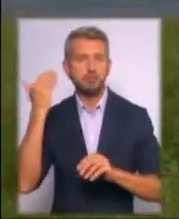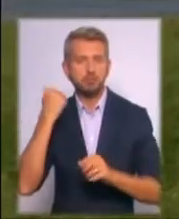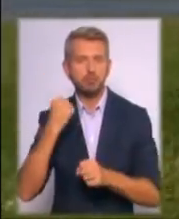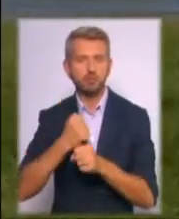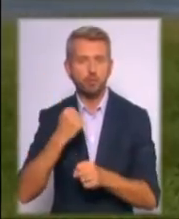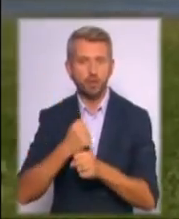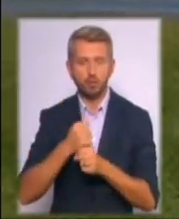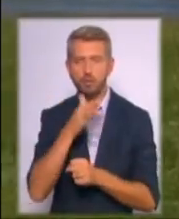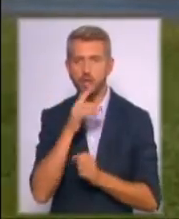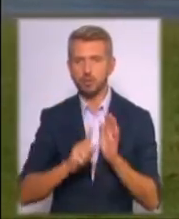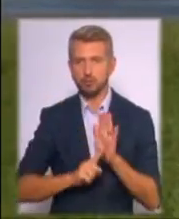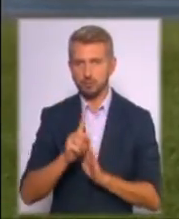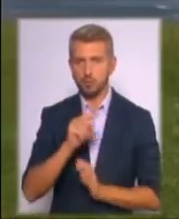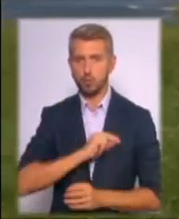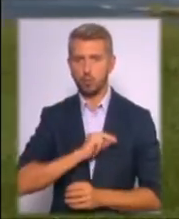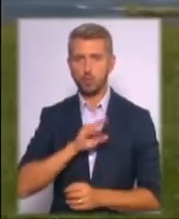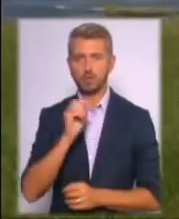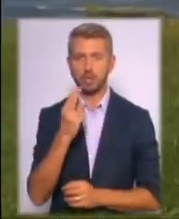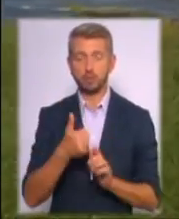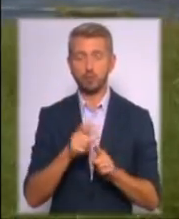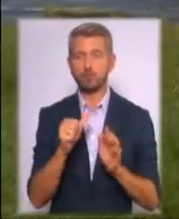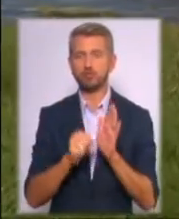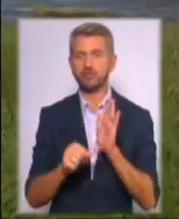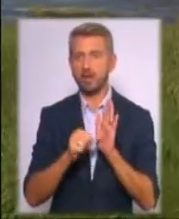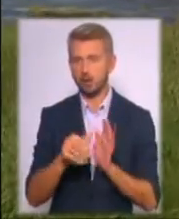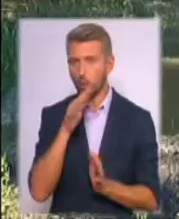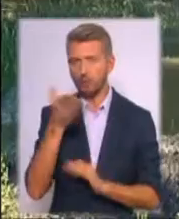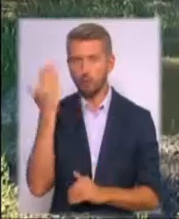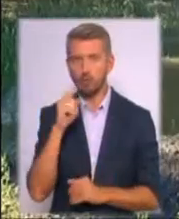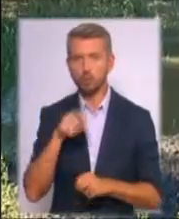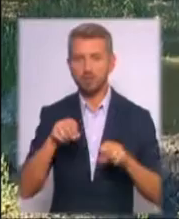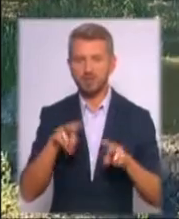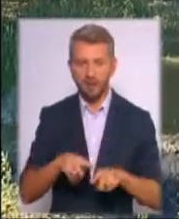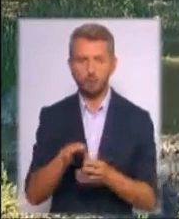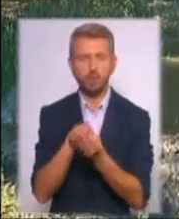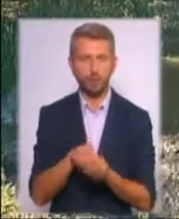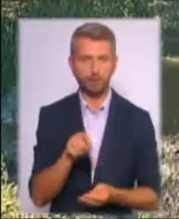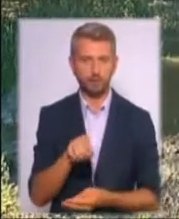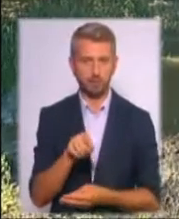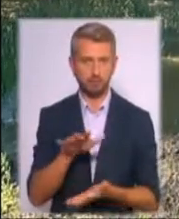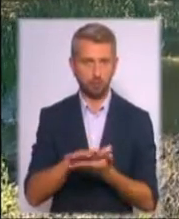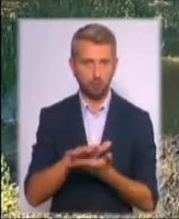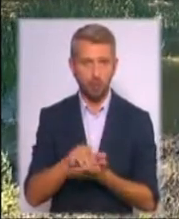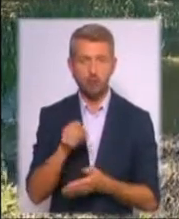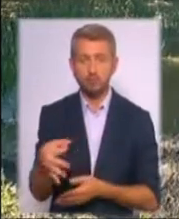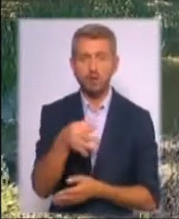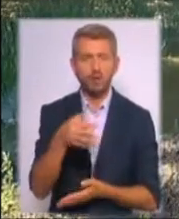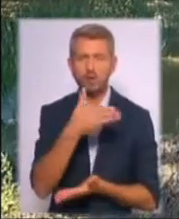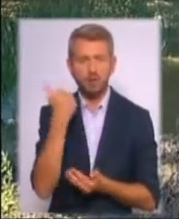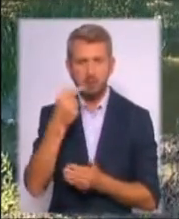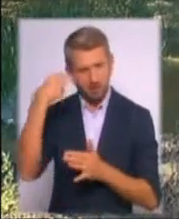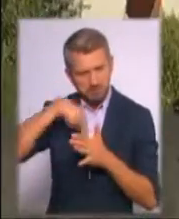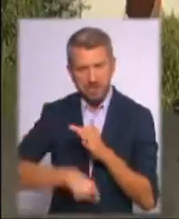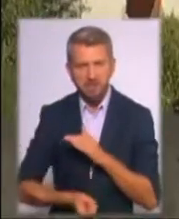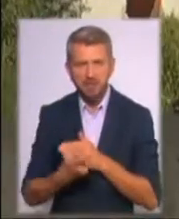роботи ТЕЦ полна 60 років тому, аби спеціально захоронювати там золу. Ця водойма не має підземних джерел, які б з'єднували її з іншими